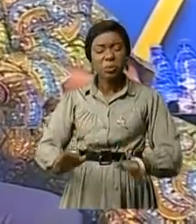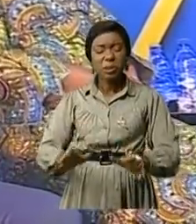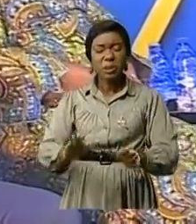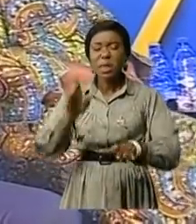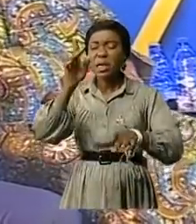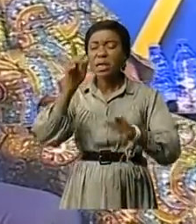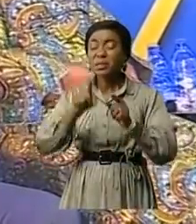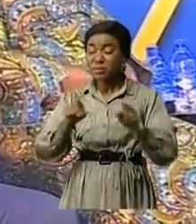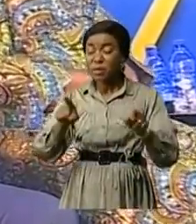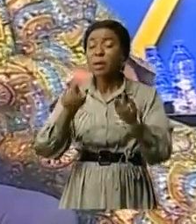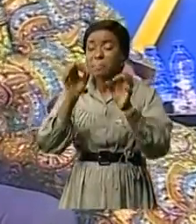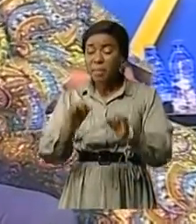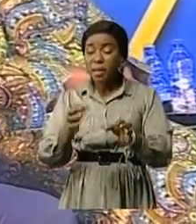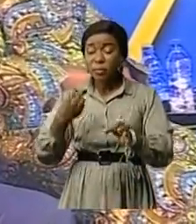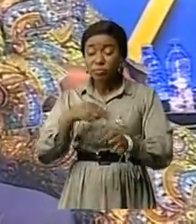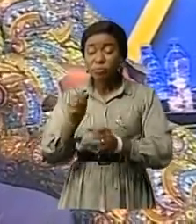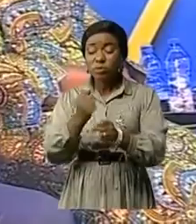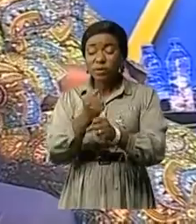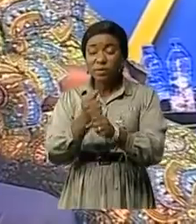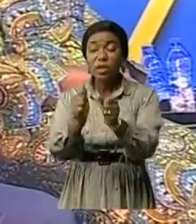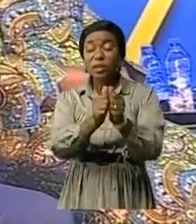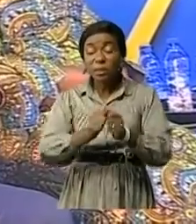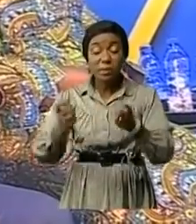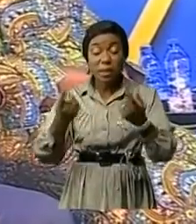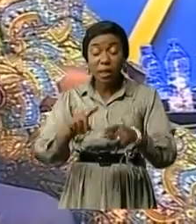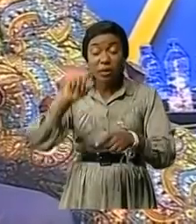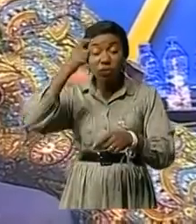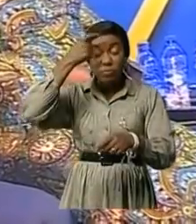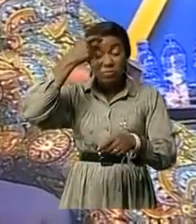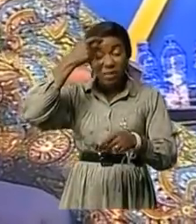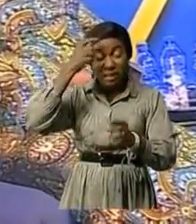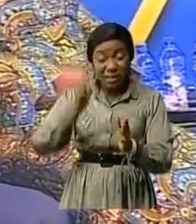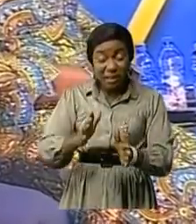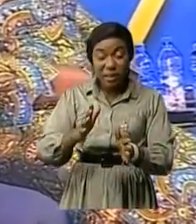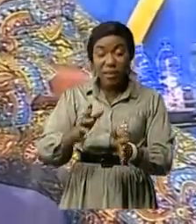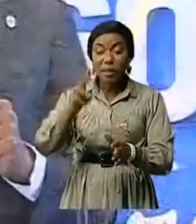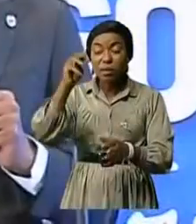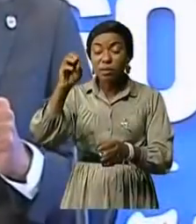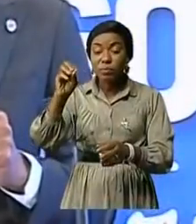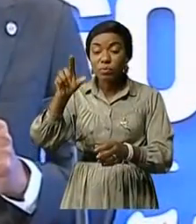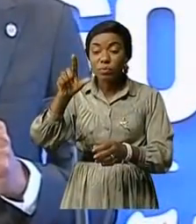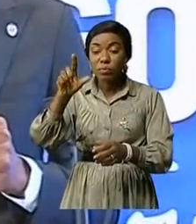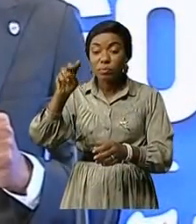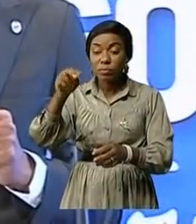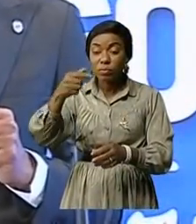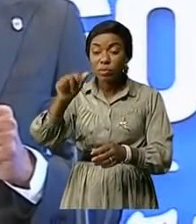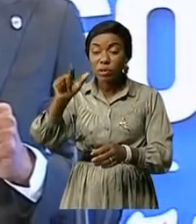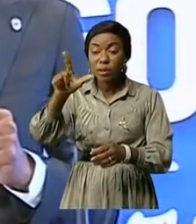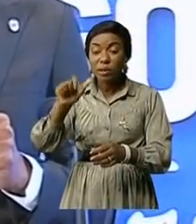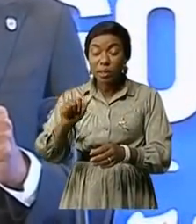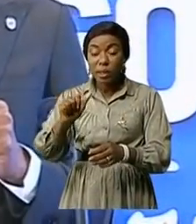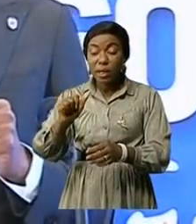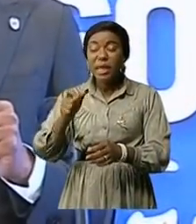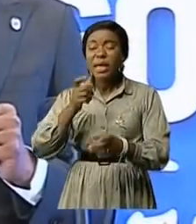nous travaillons ensemble. Donc, lorsque le gouverneur de Namangala s'exprime, il ne faudrait pas considérer que le